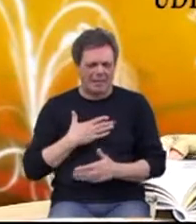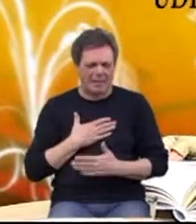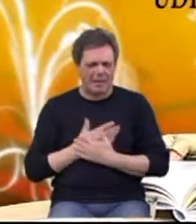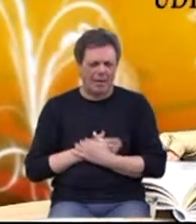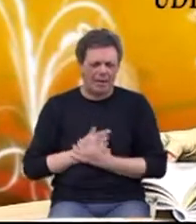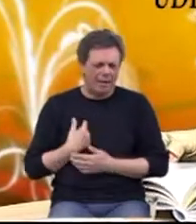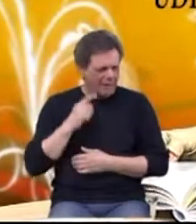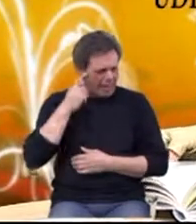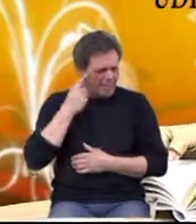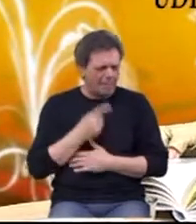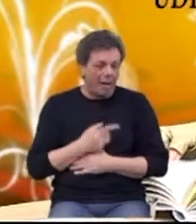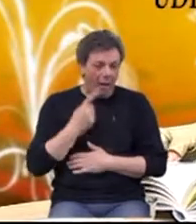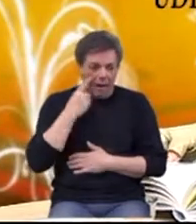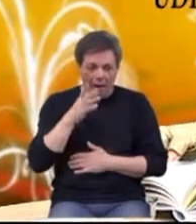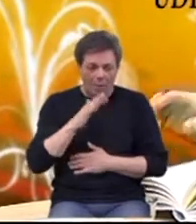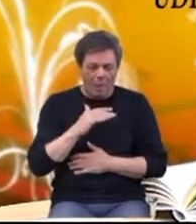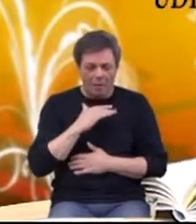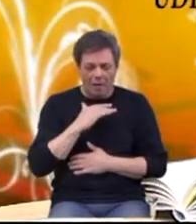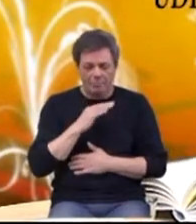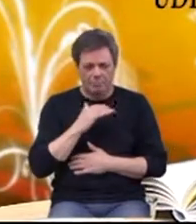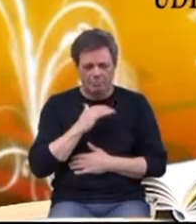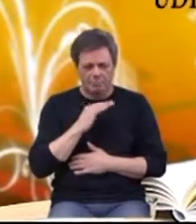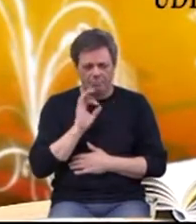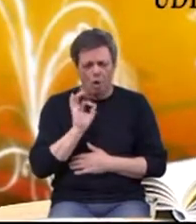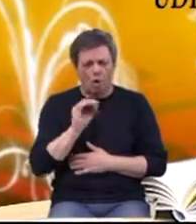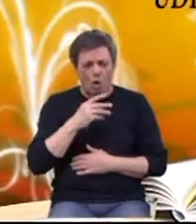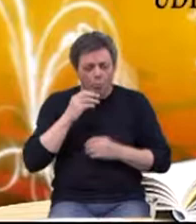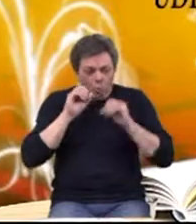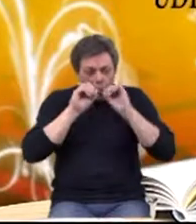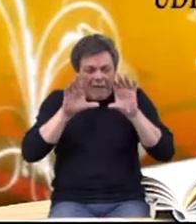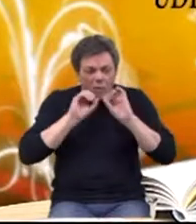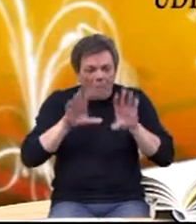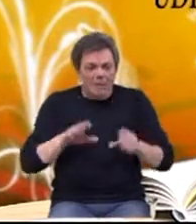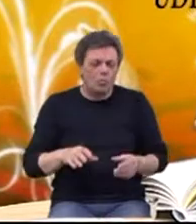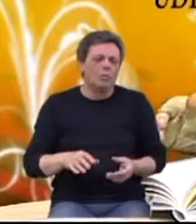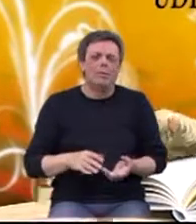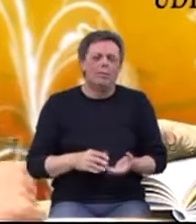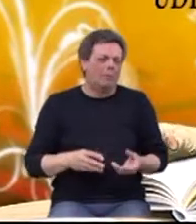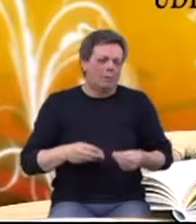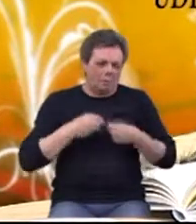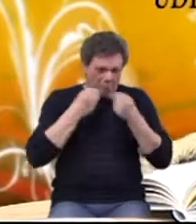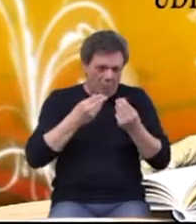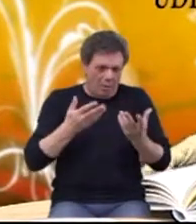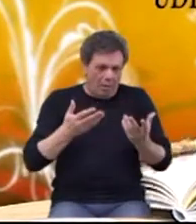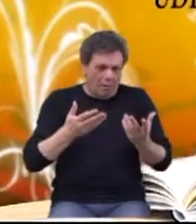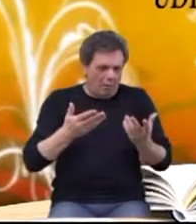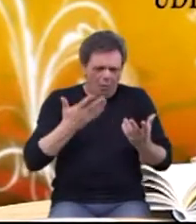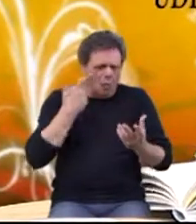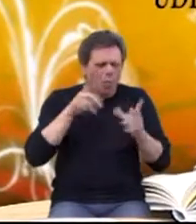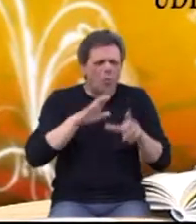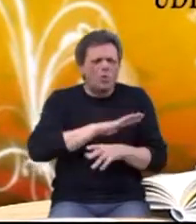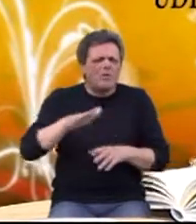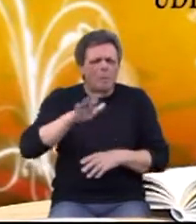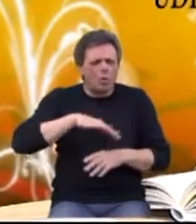Jer mislim da ako nema dobru informaciju, ovdje može dobiti dobru informaciju u svim područjima. Mislim da je